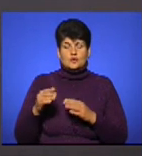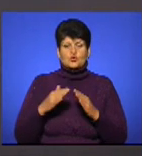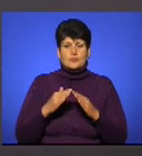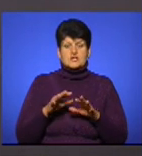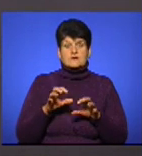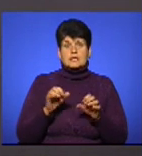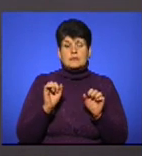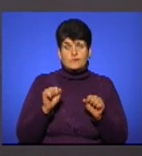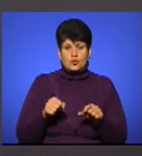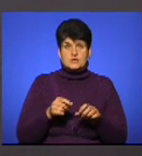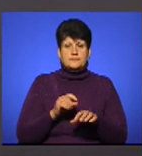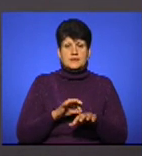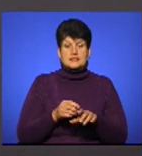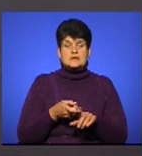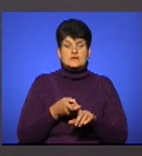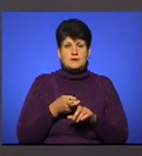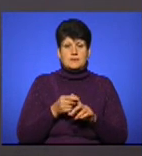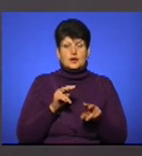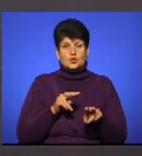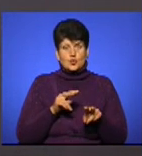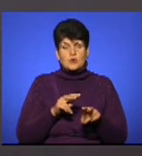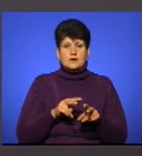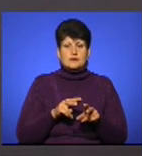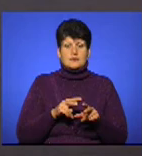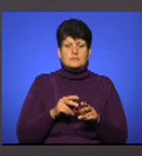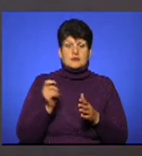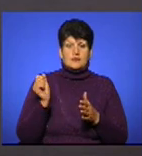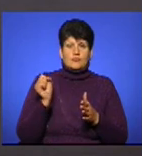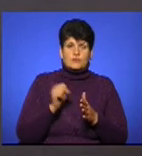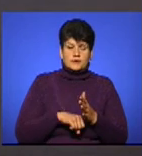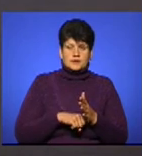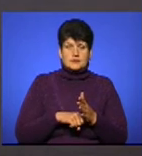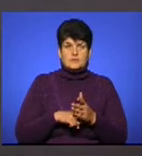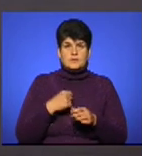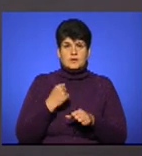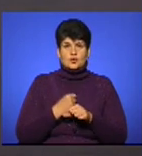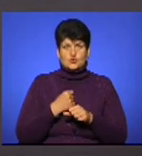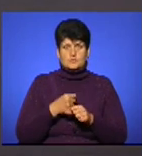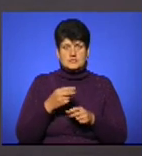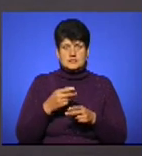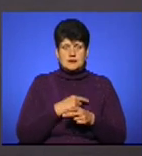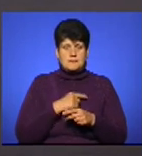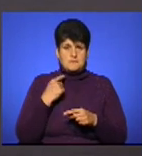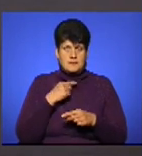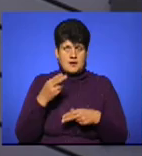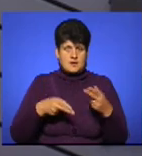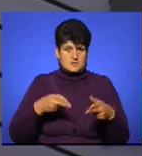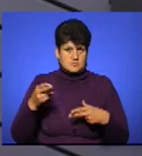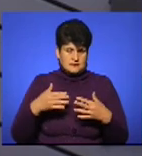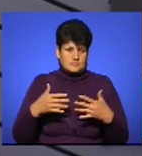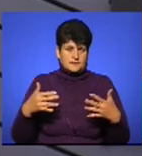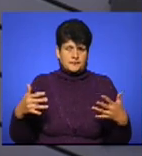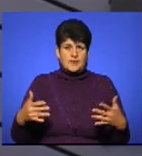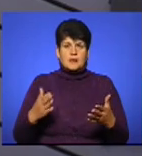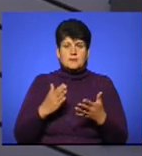тварин можна заразитися при догляді, при забої, при розробці туші і тому подібне. Також ми